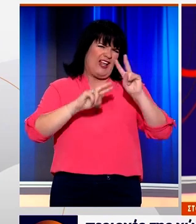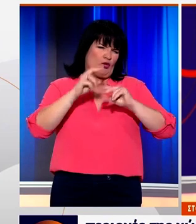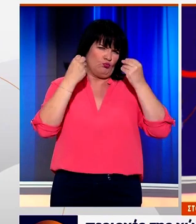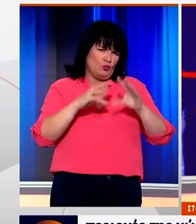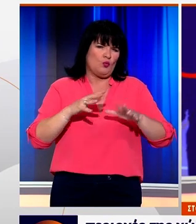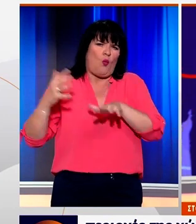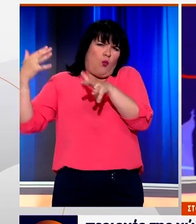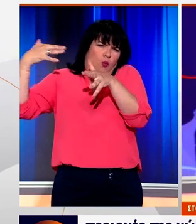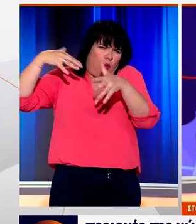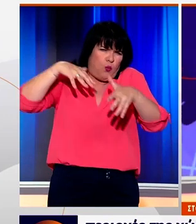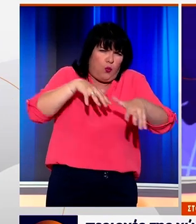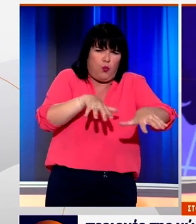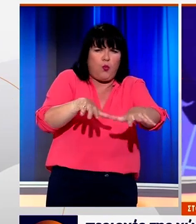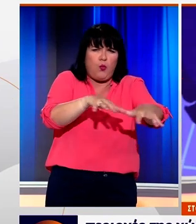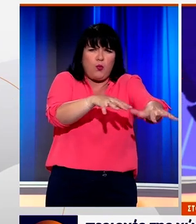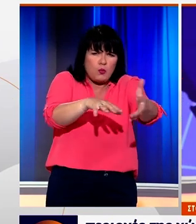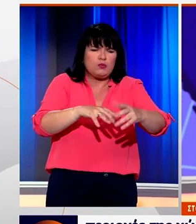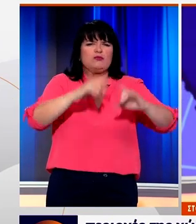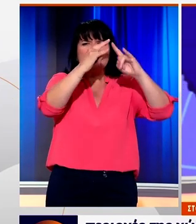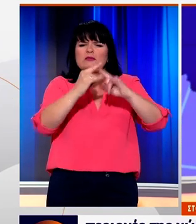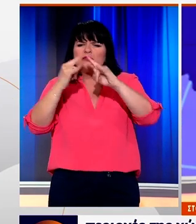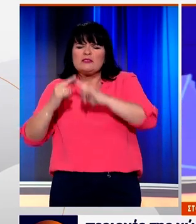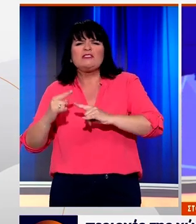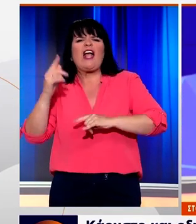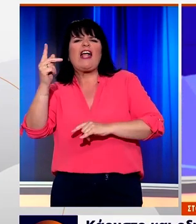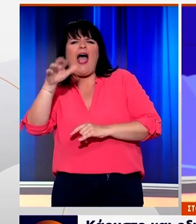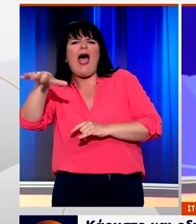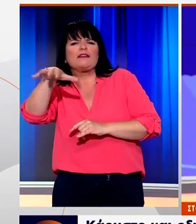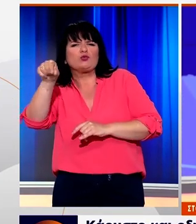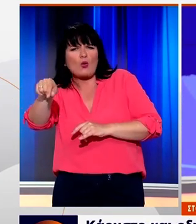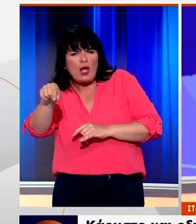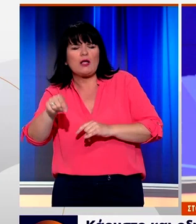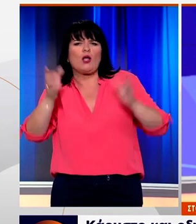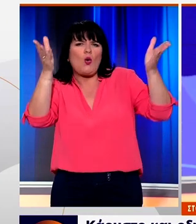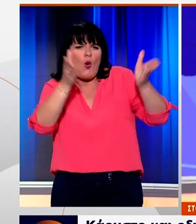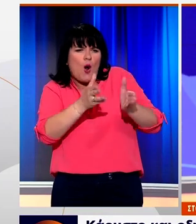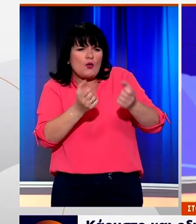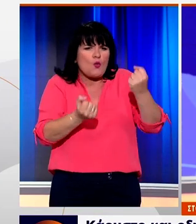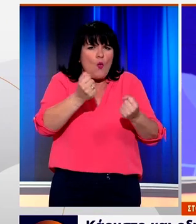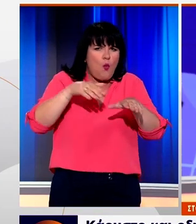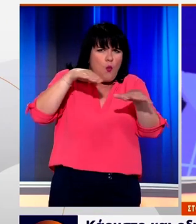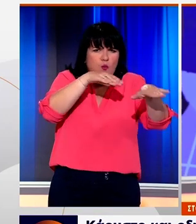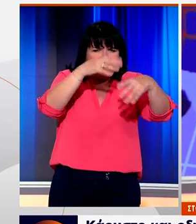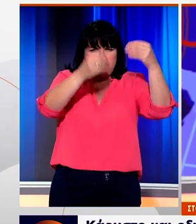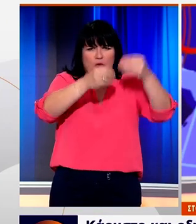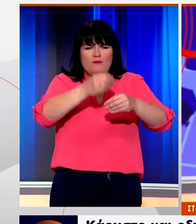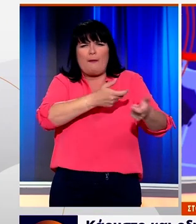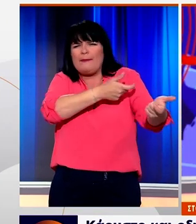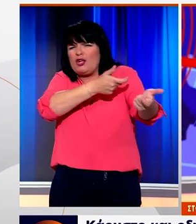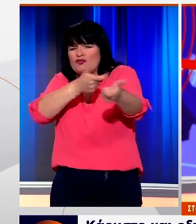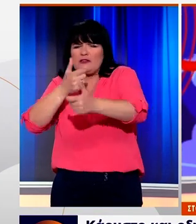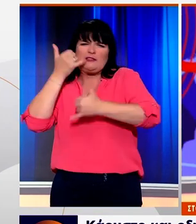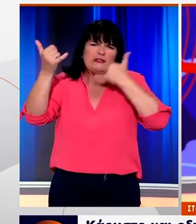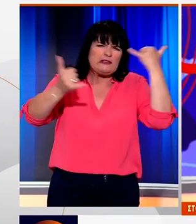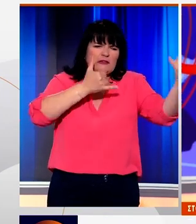ορμητικά νερά χυμάρων εγκλωβίστηκαν κατασκηνωτές στην Κάριστο και οδηγεί στην Κόρινθο, ενώ η πυροσβεστική δέχτηκε δεκάδες